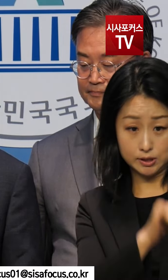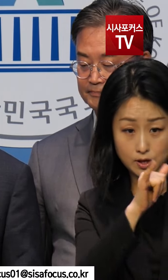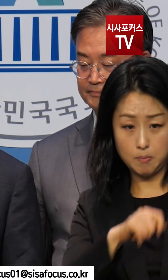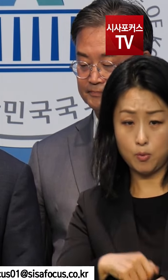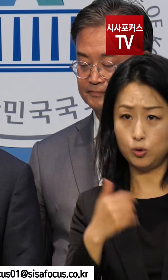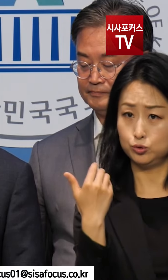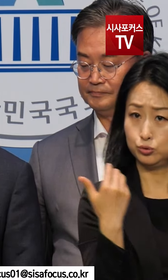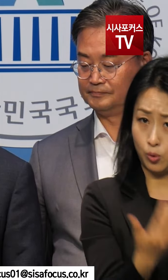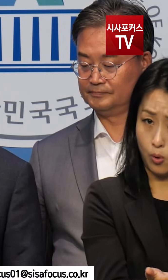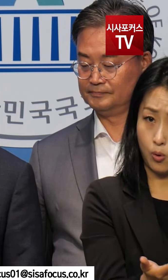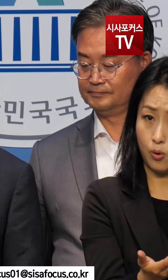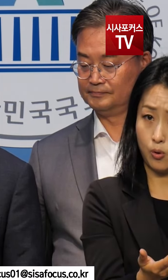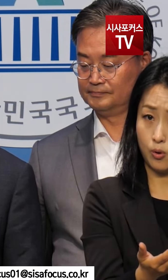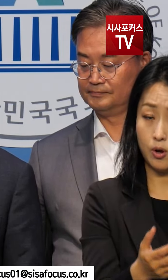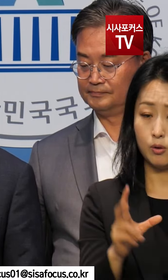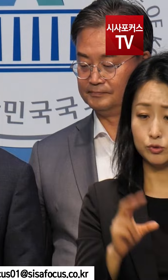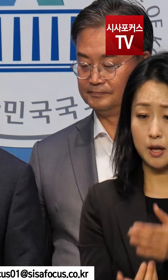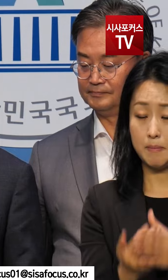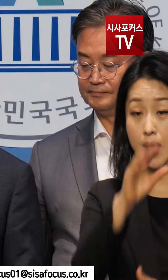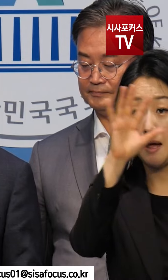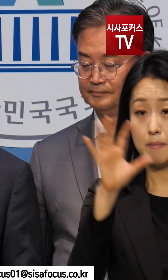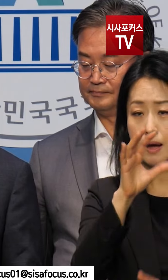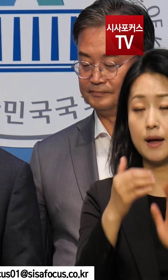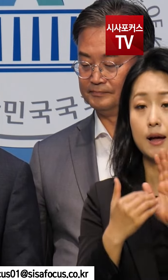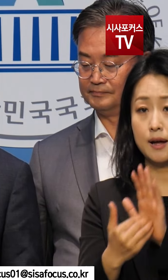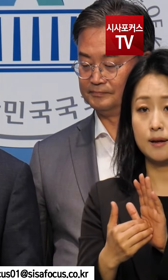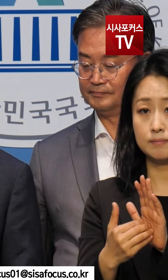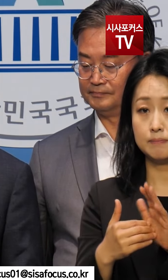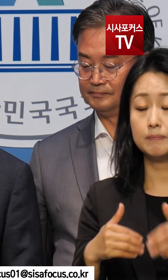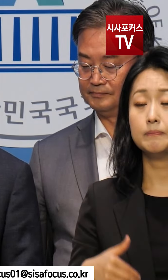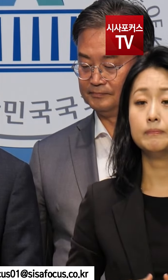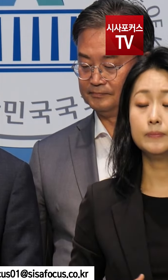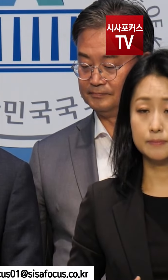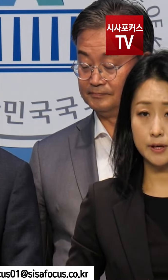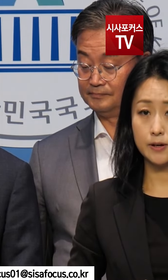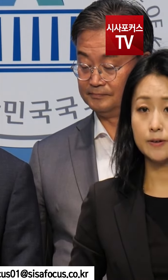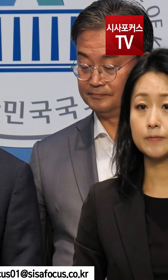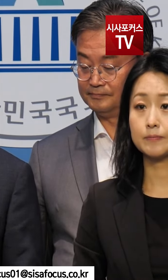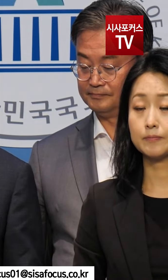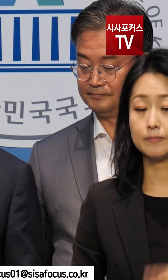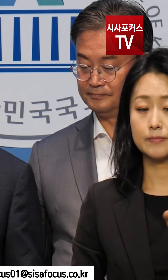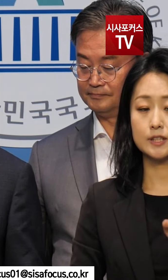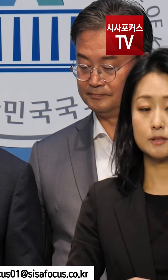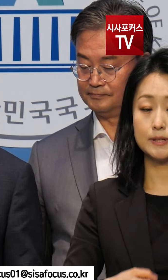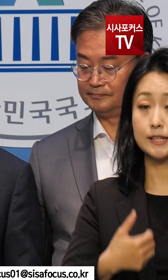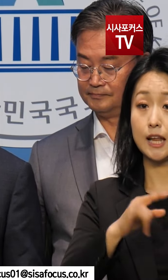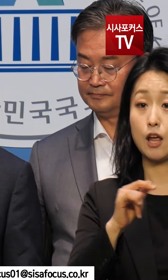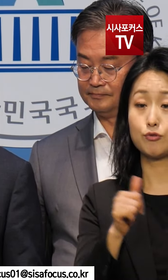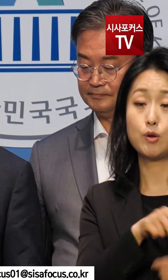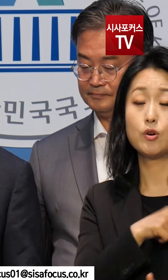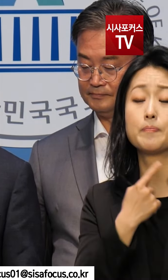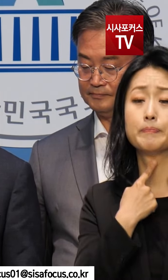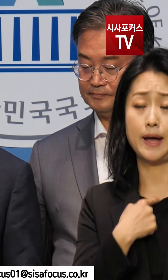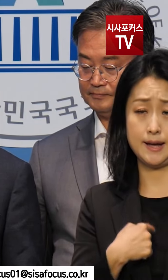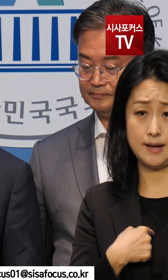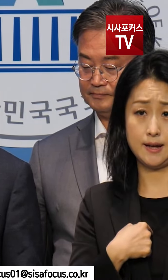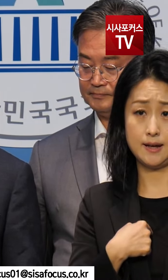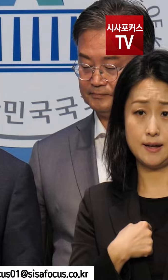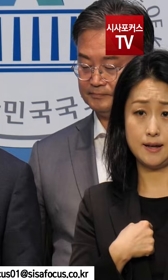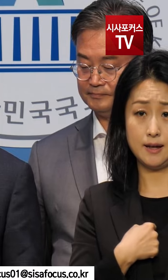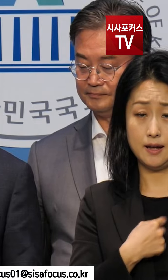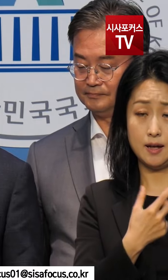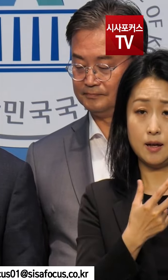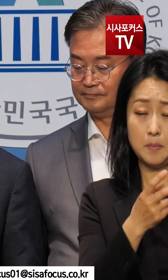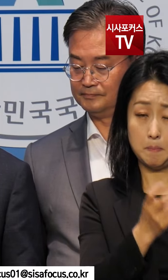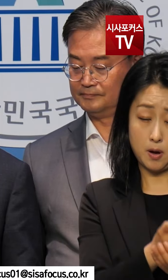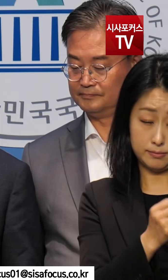이끌어내고 재발방지 시스템을 갖춰야 합니다. 21대 국회의원으로서 이를 끝내 이루지